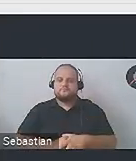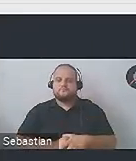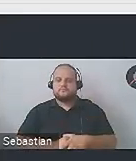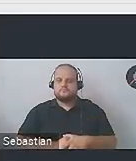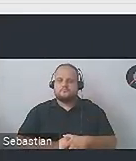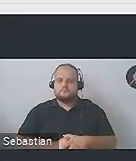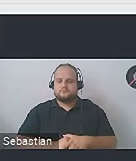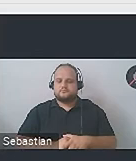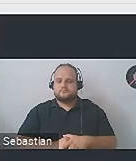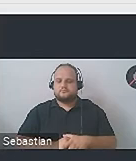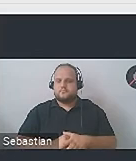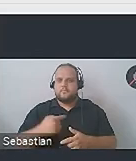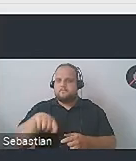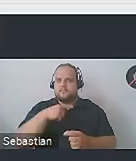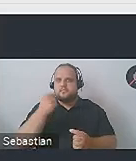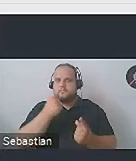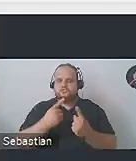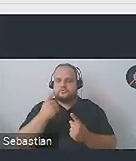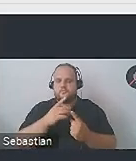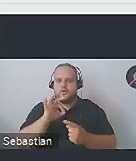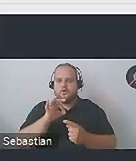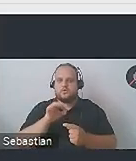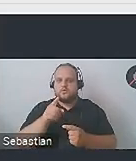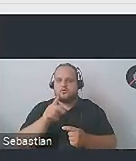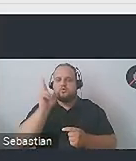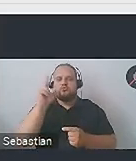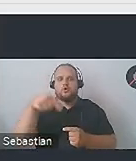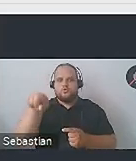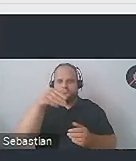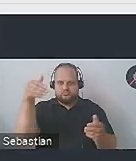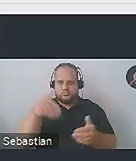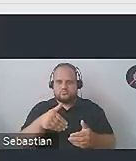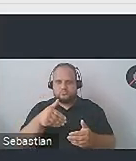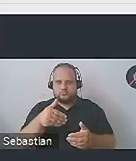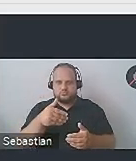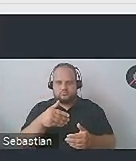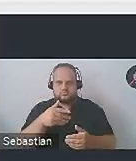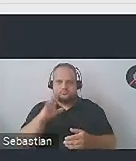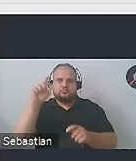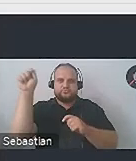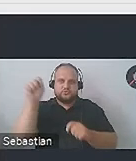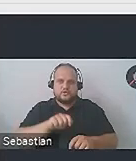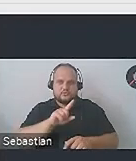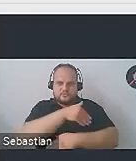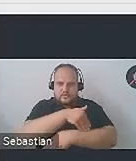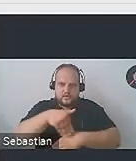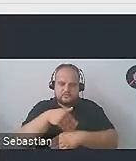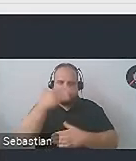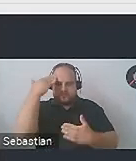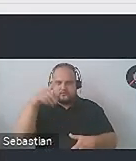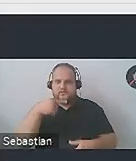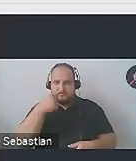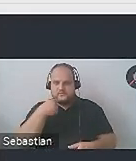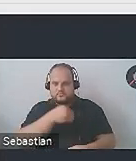I my nie myślimy na co dzień o tym, że ktoś może być właśnie imigrantem, który nie zna języka